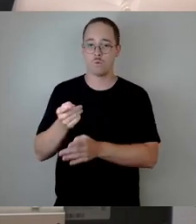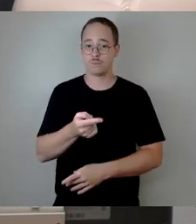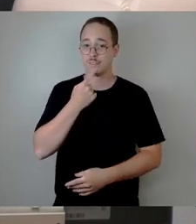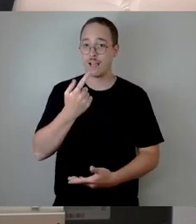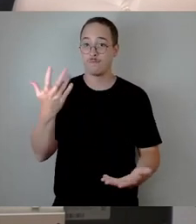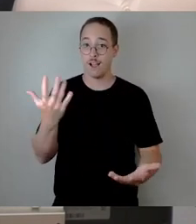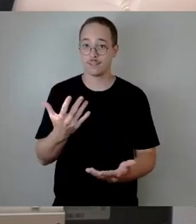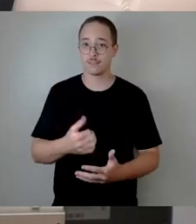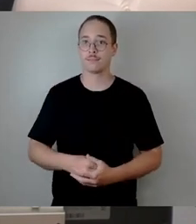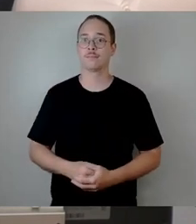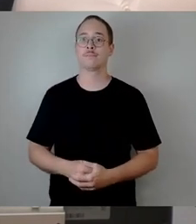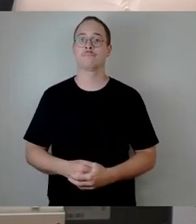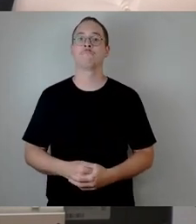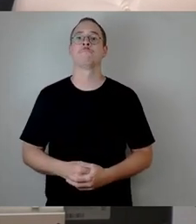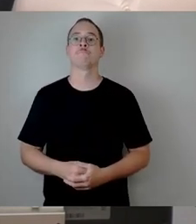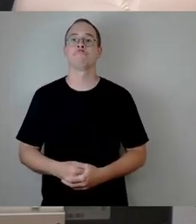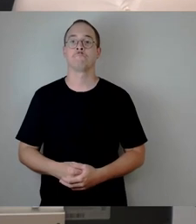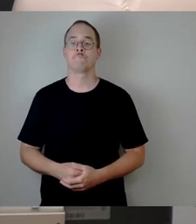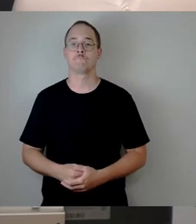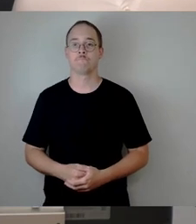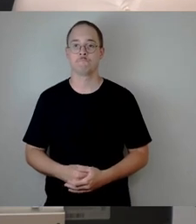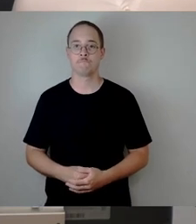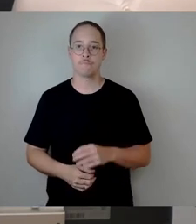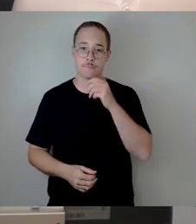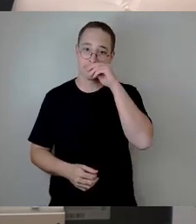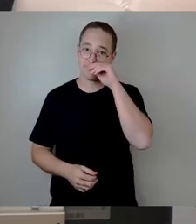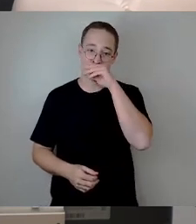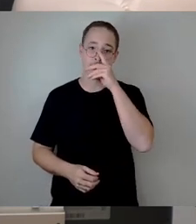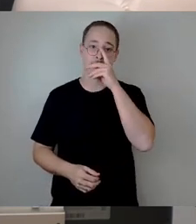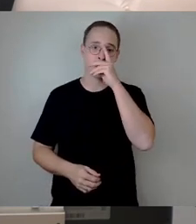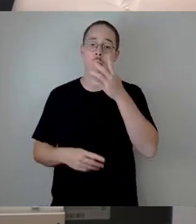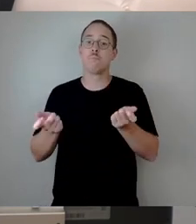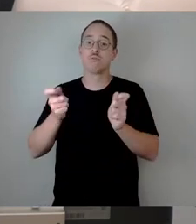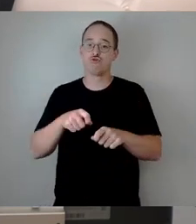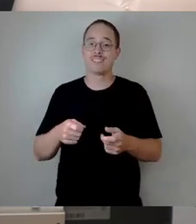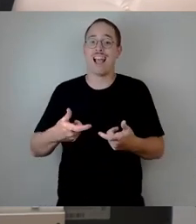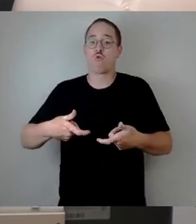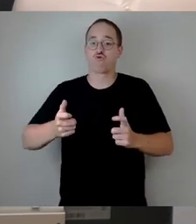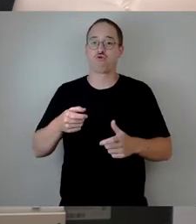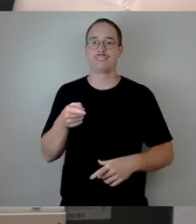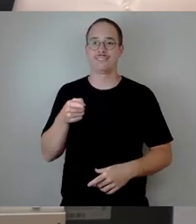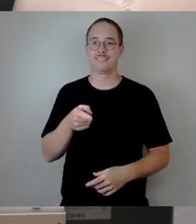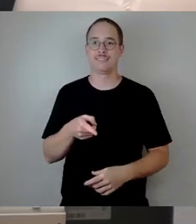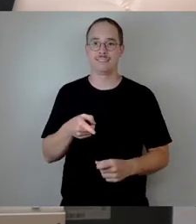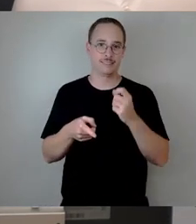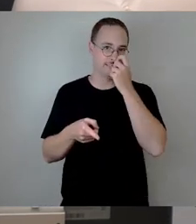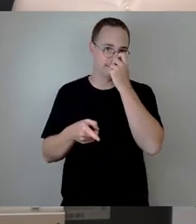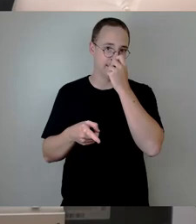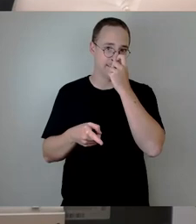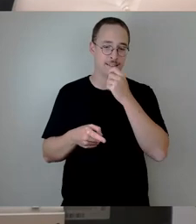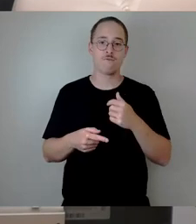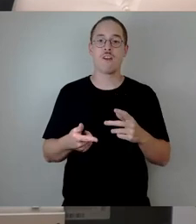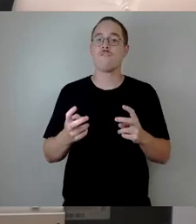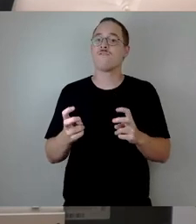beschließenden Ausschüsse aus dem Vorsitzenden und mindestens vier Mitgliedern bestehen.